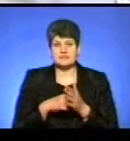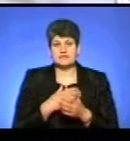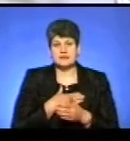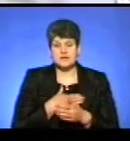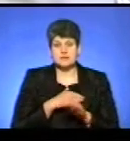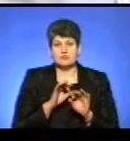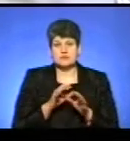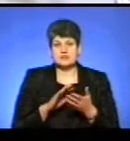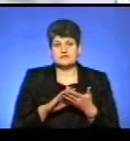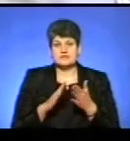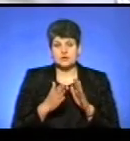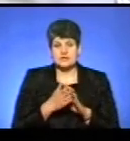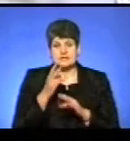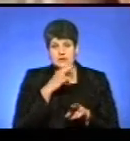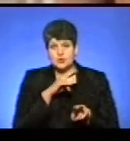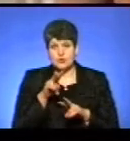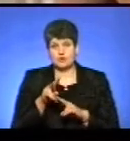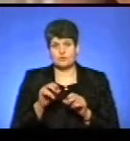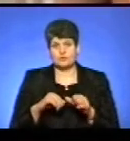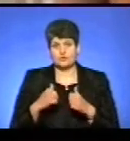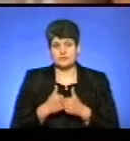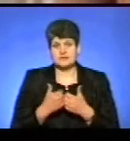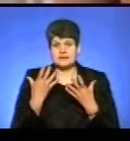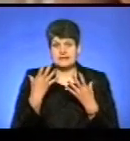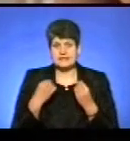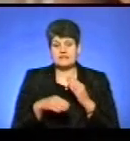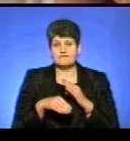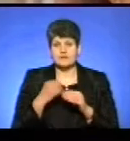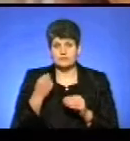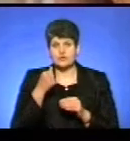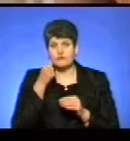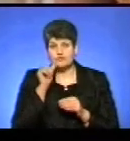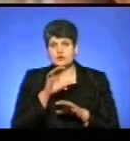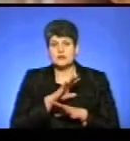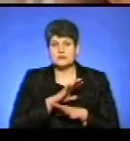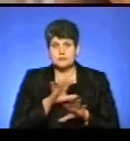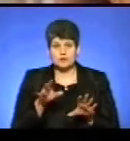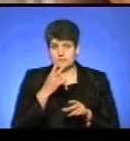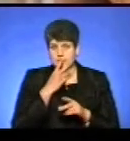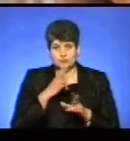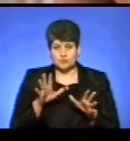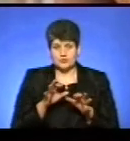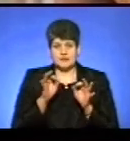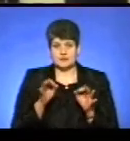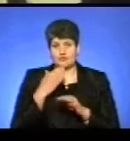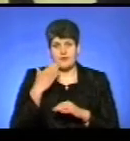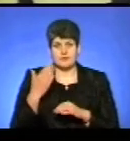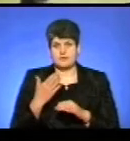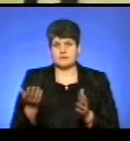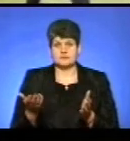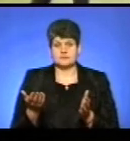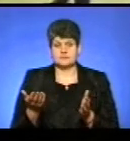пояснив ситуацію недоглядом комісії. День виборів і вчора ми нічого не замечали, не було ніякої агітації.